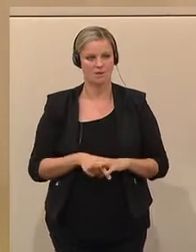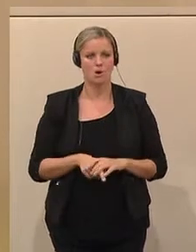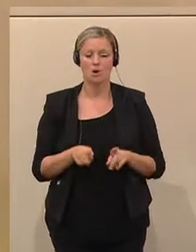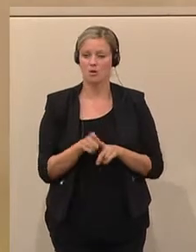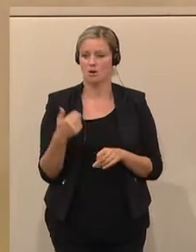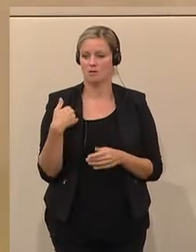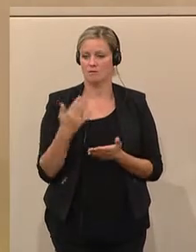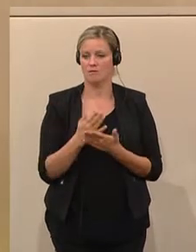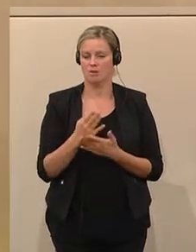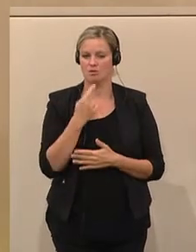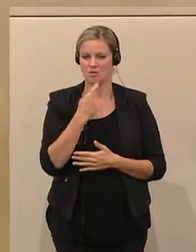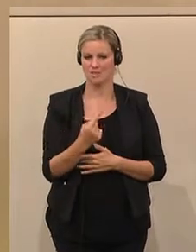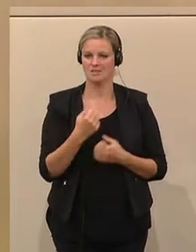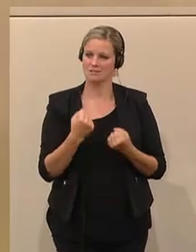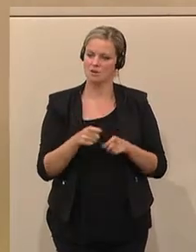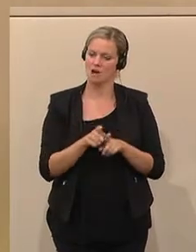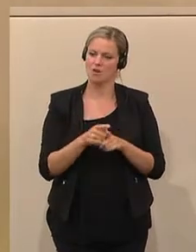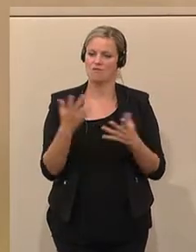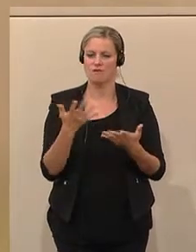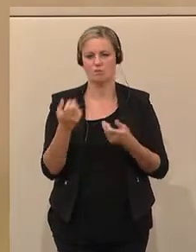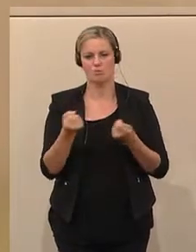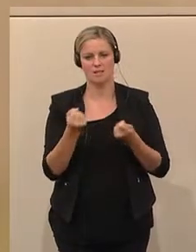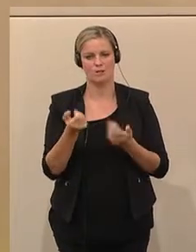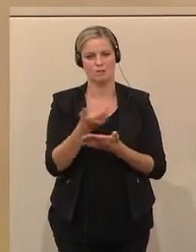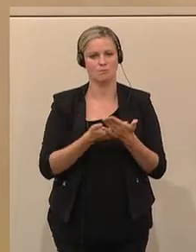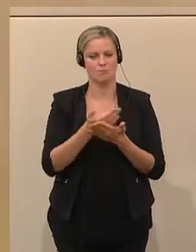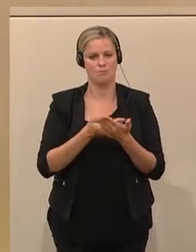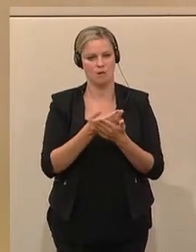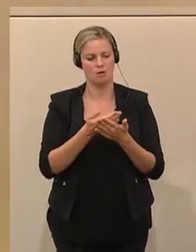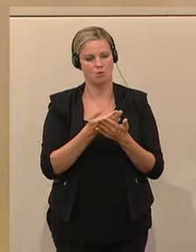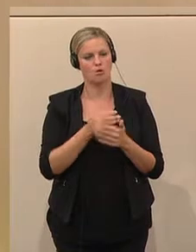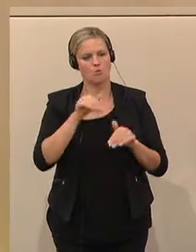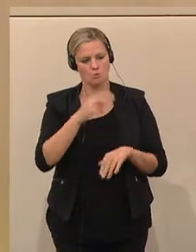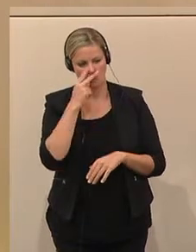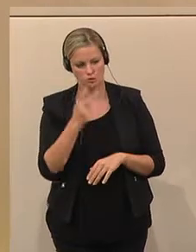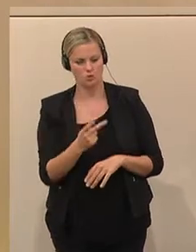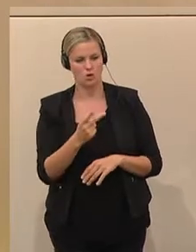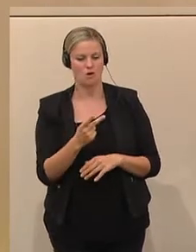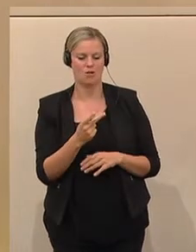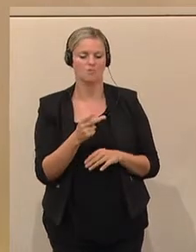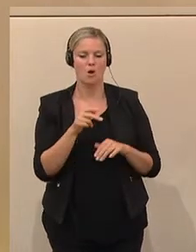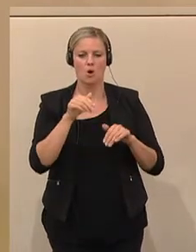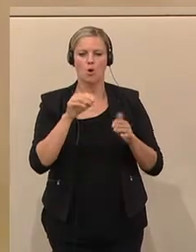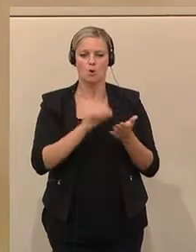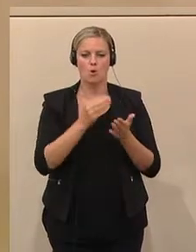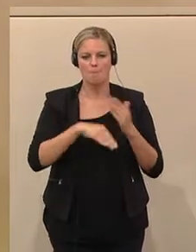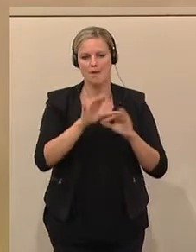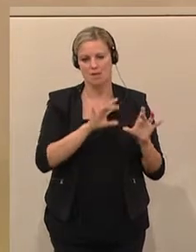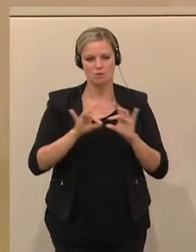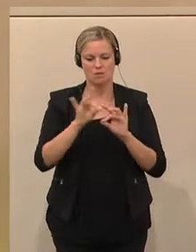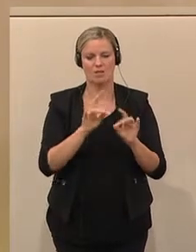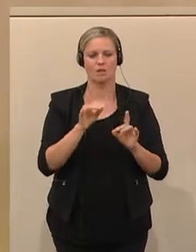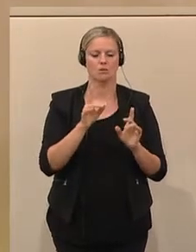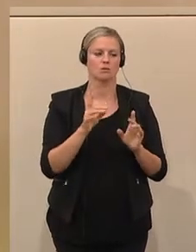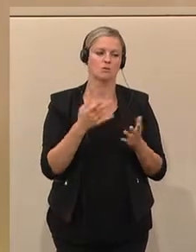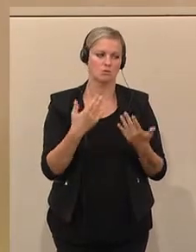ja schon ausgeführt, der zweite Punkt ist sicher im Bereich der politischen Bildung zu suchen, wo wir natürlich auch weiteren Handlungsbedarf haben. Kollege Machetti hat es